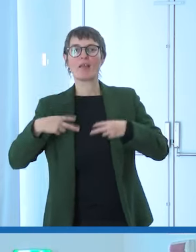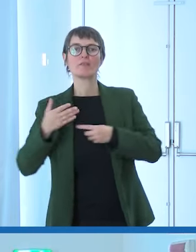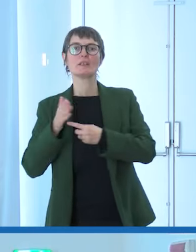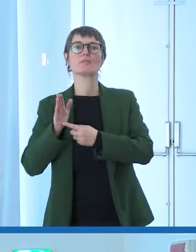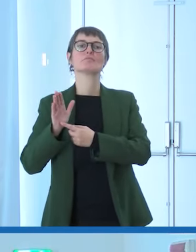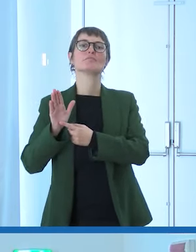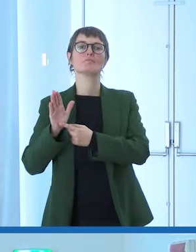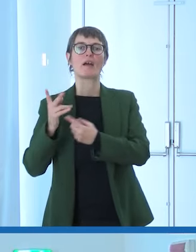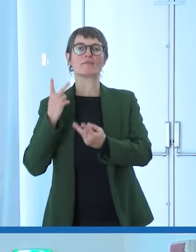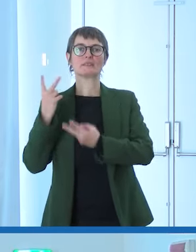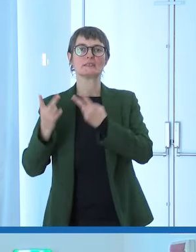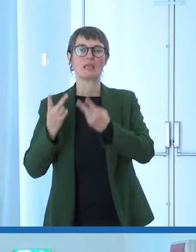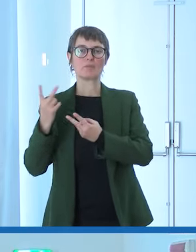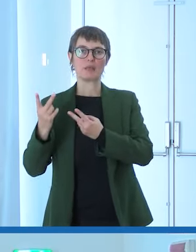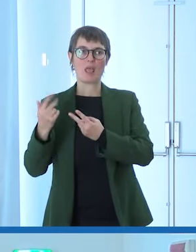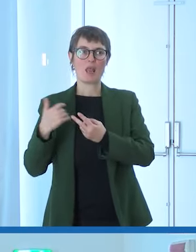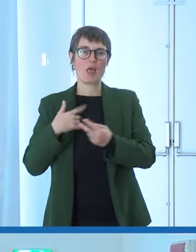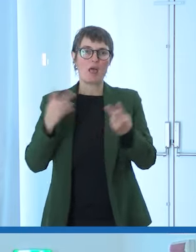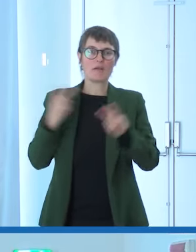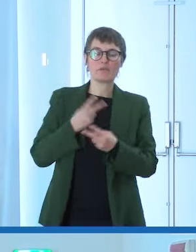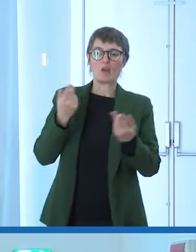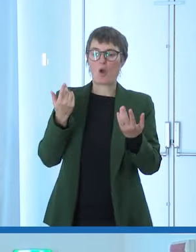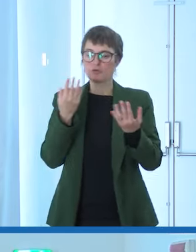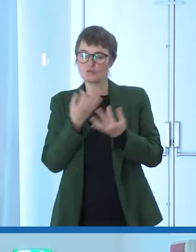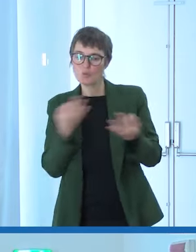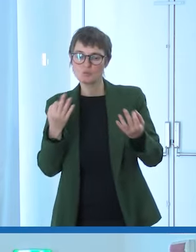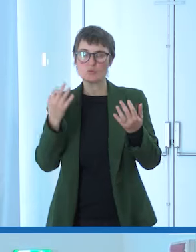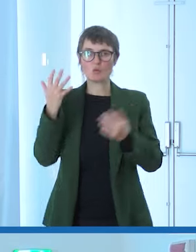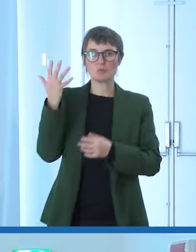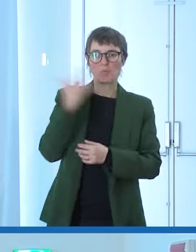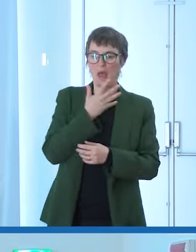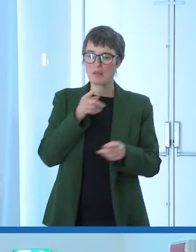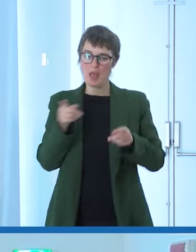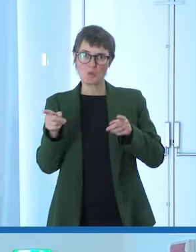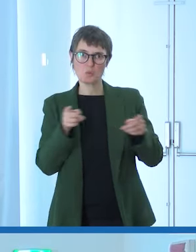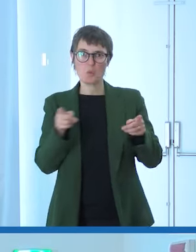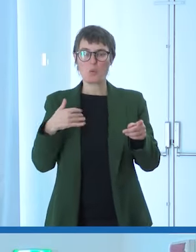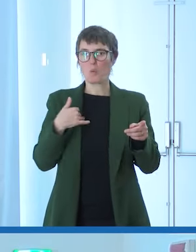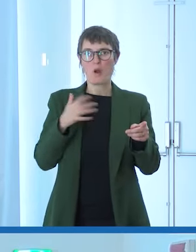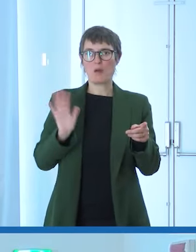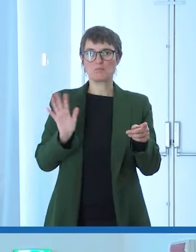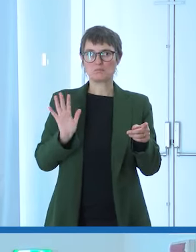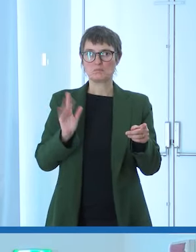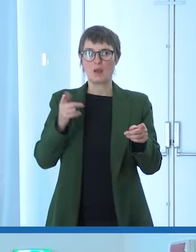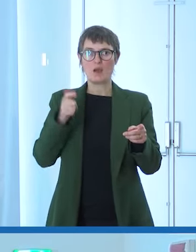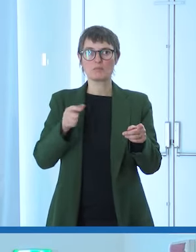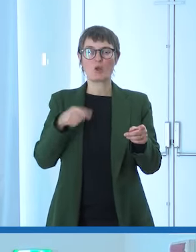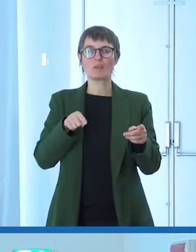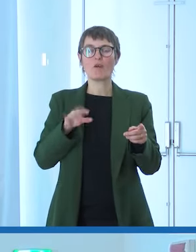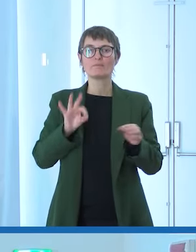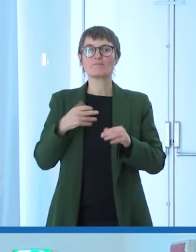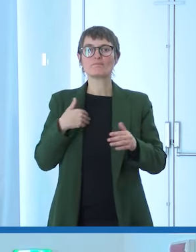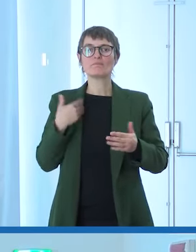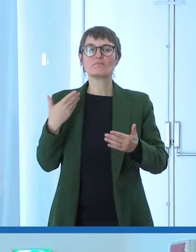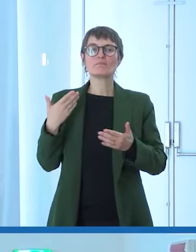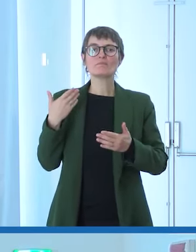quale è giusta e quale è sbagliata perché è un percorso questo che mi ha avvicinato anche